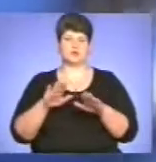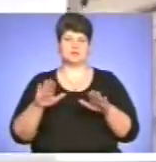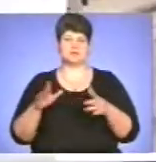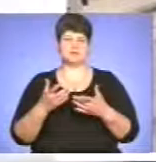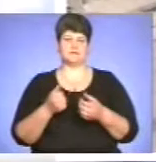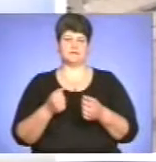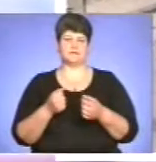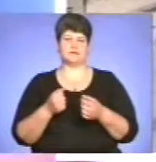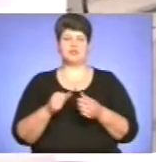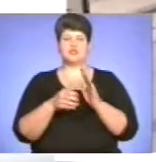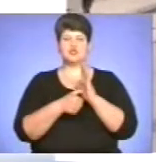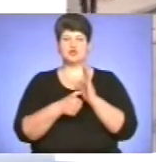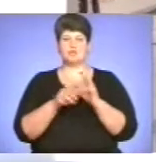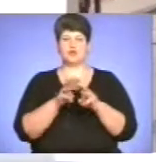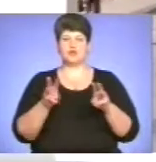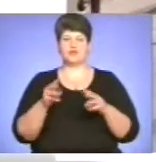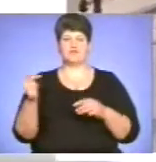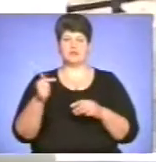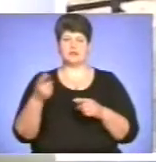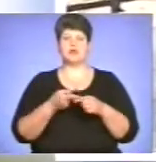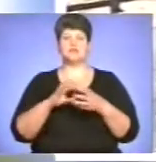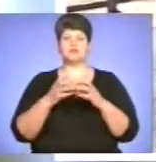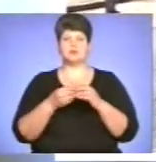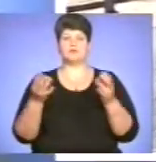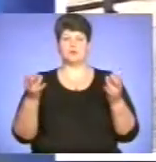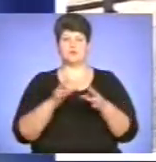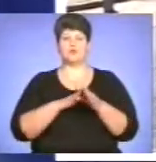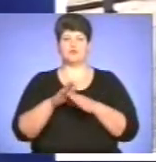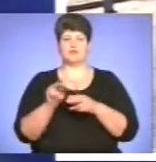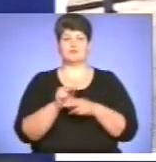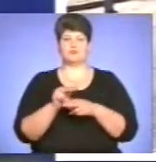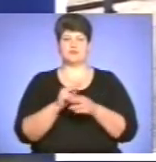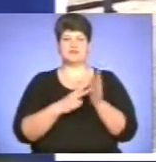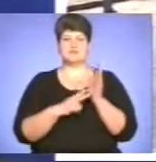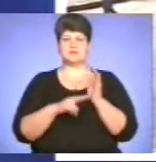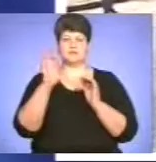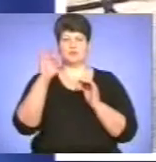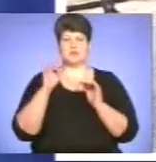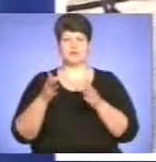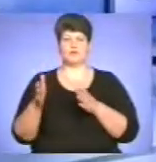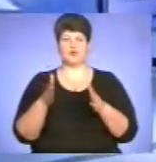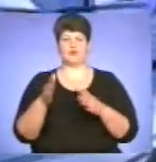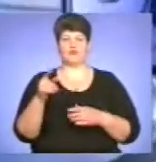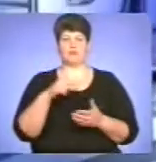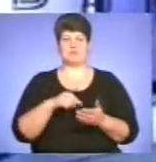600 мільйонів гривень – така сума потрібна, щоб повністю відремонтувати 70% доріг у місті.